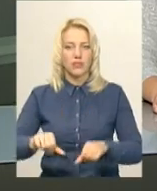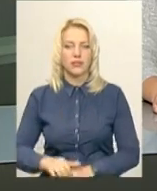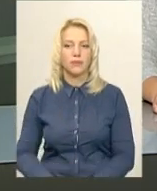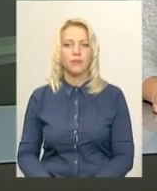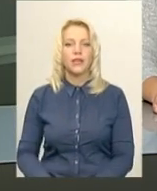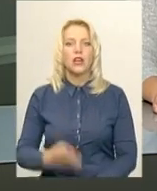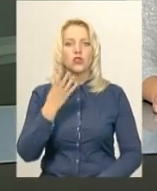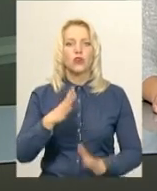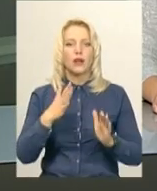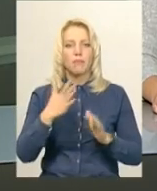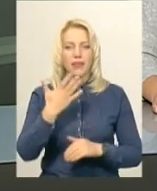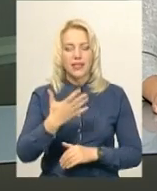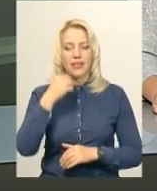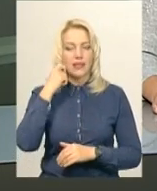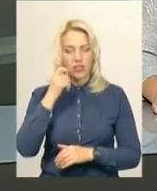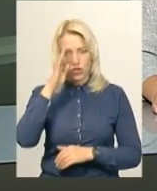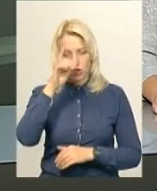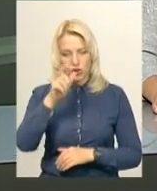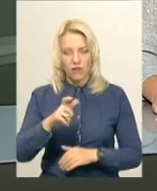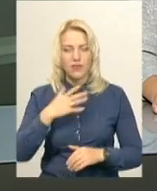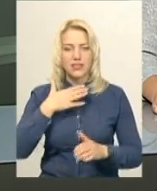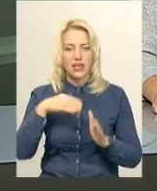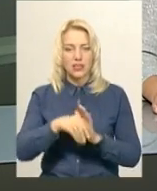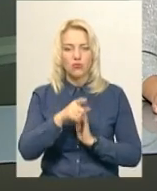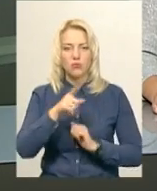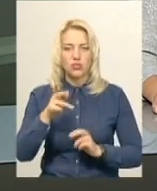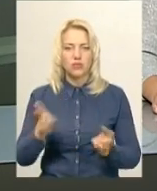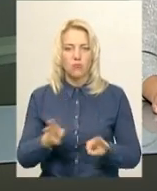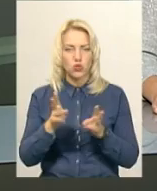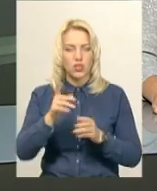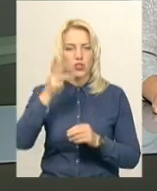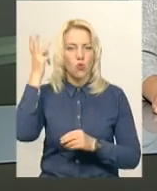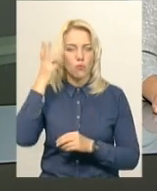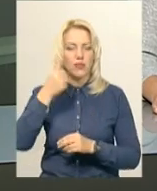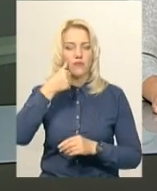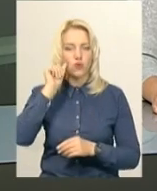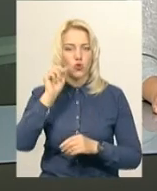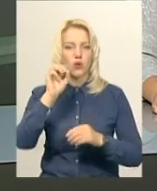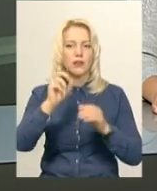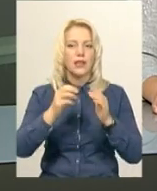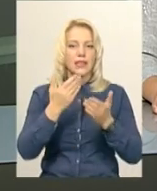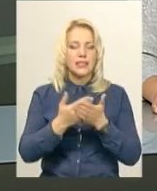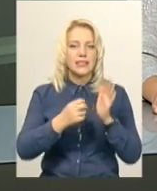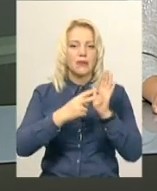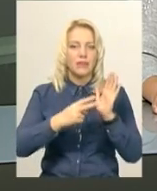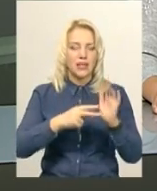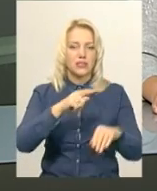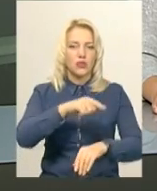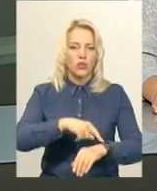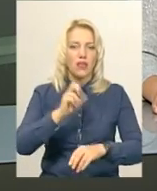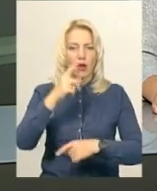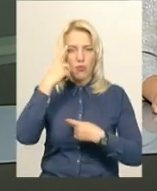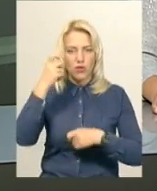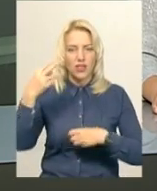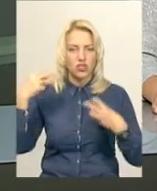45-річний чоловік під час пожежі загинув у Хмельницькому. Це сталося вчора близько 17-ї години. Як повідомив начальник